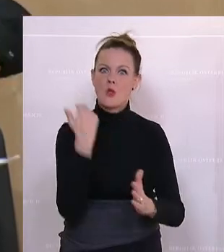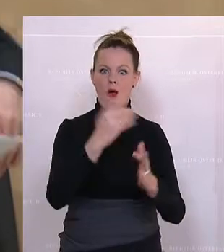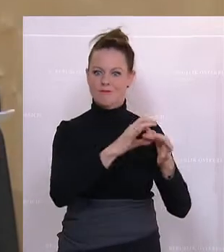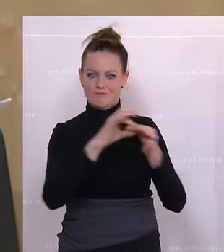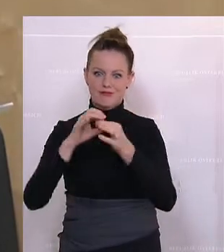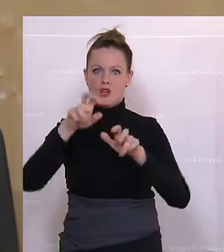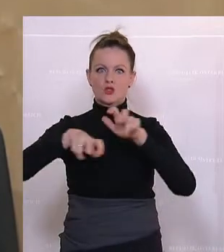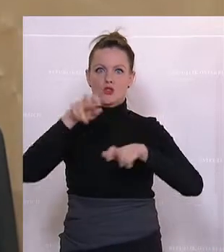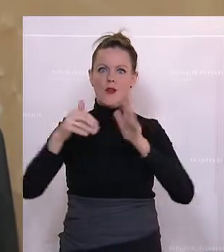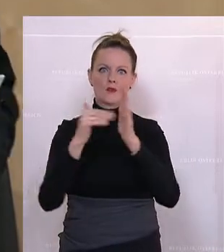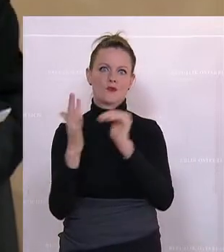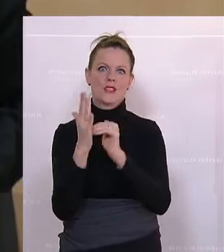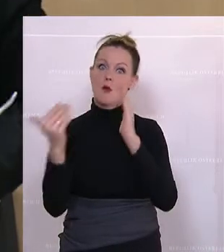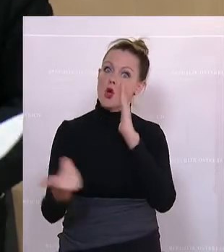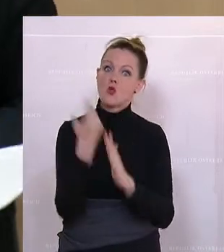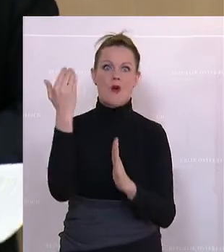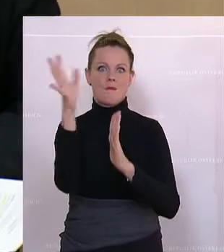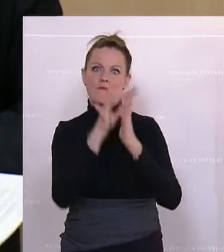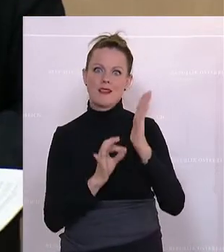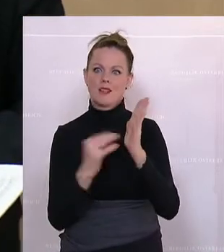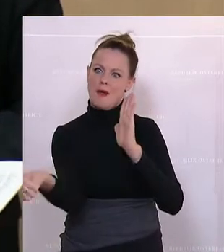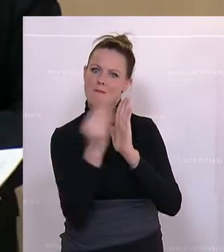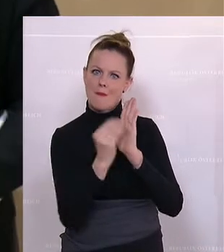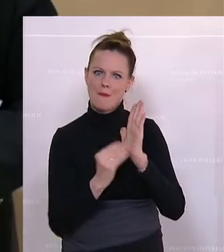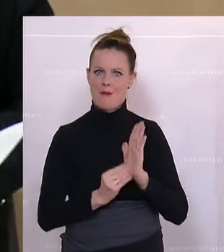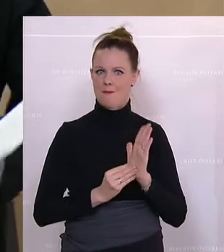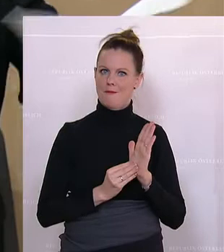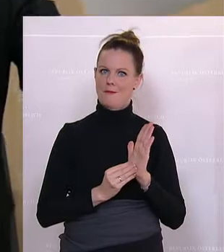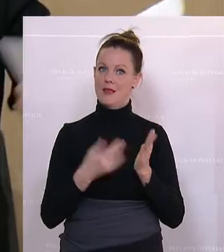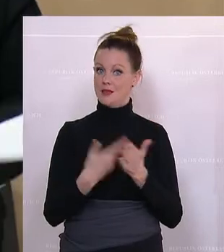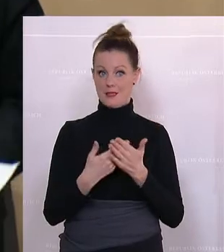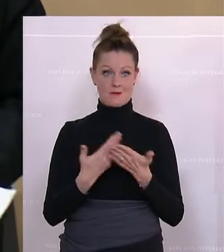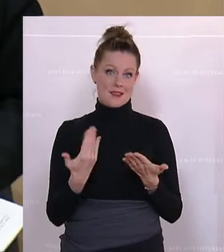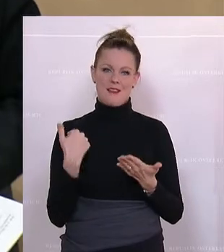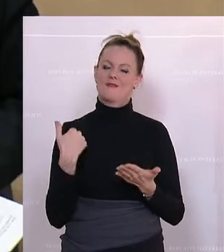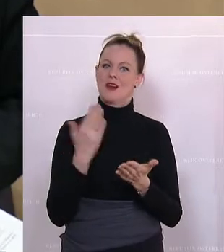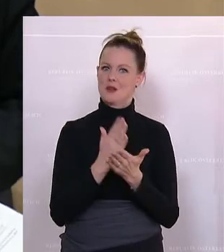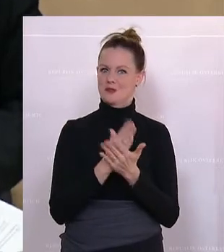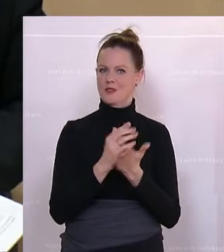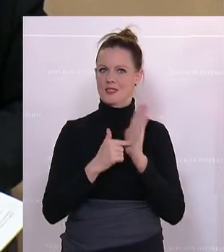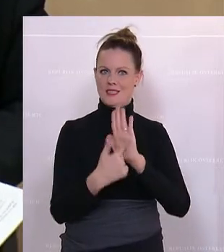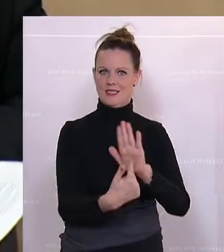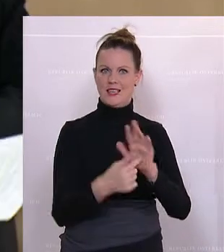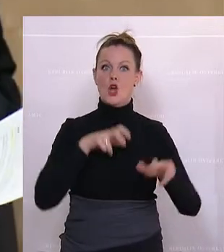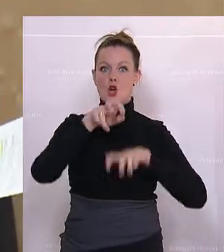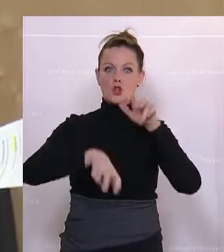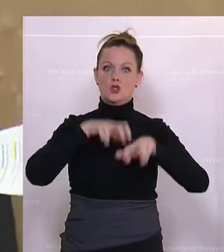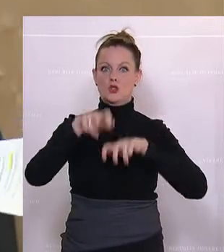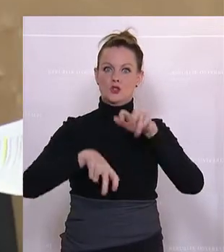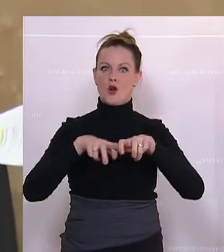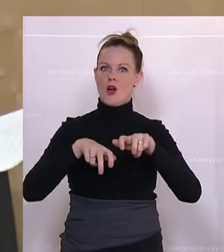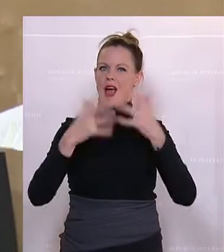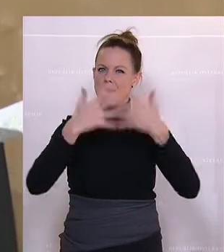mit neuen Prinzipien. Und auf diese Art und Weise, es wurde ja angedeutet, wird eine Steuermaschine gebaut,